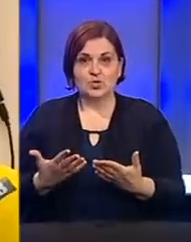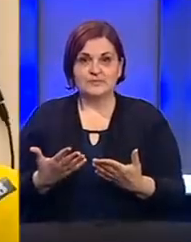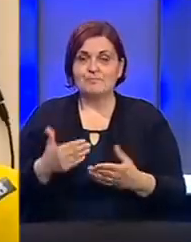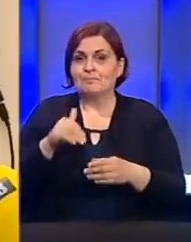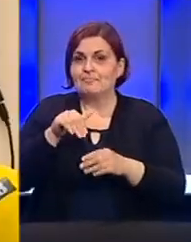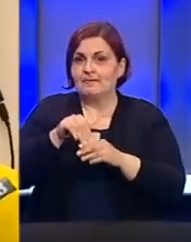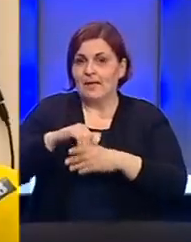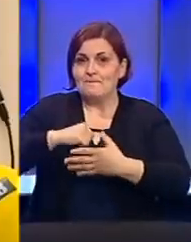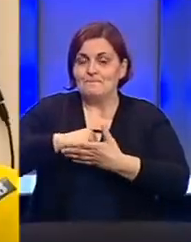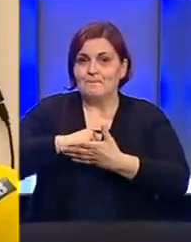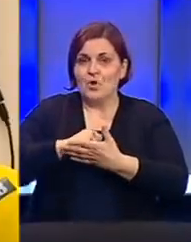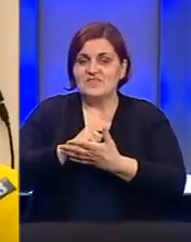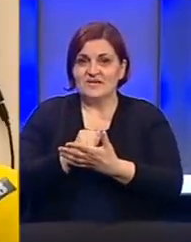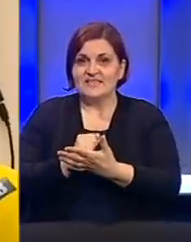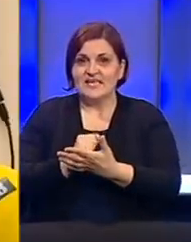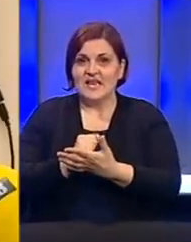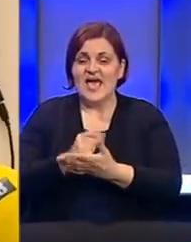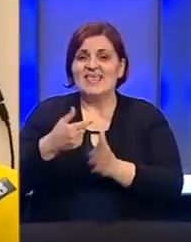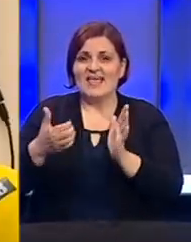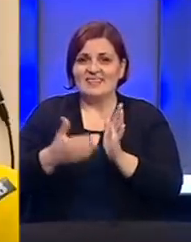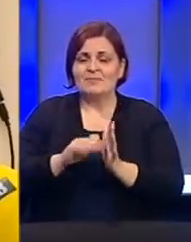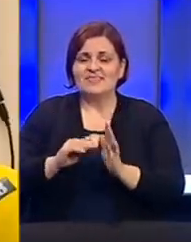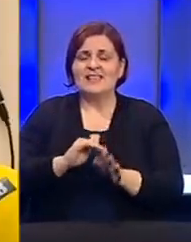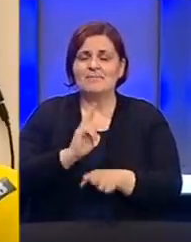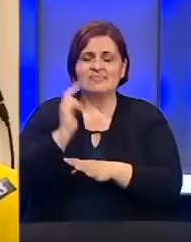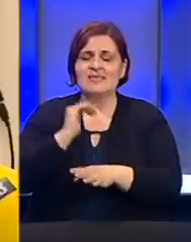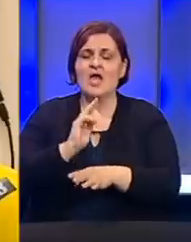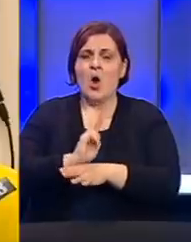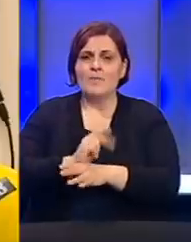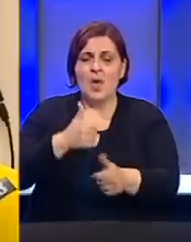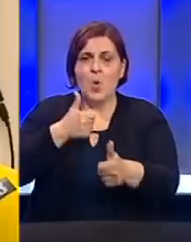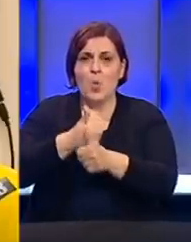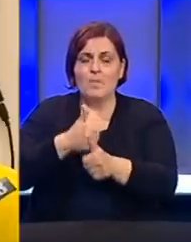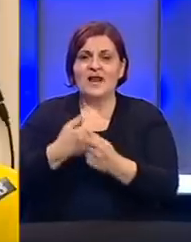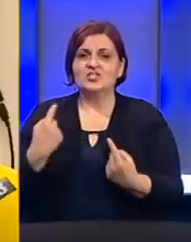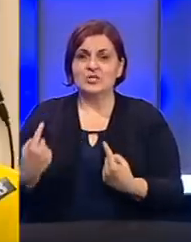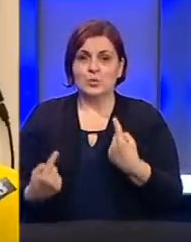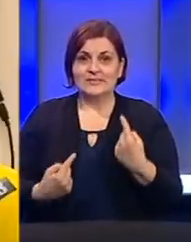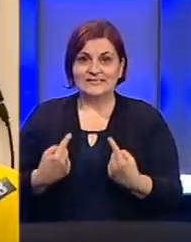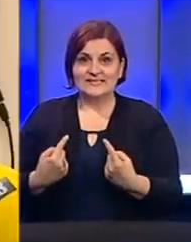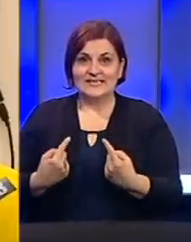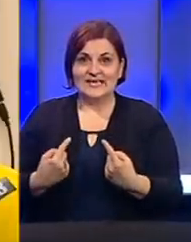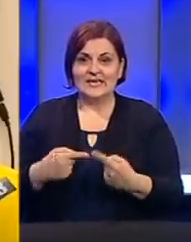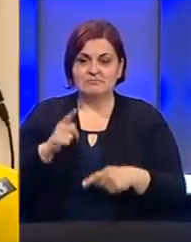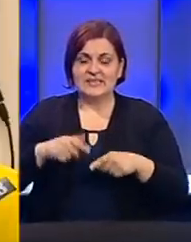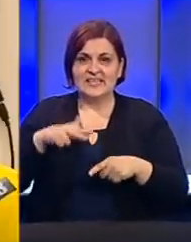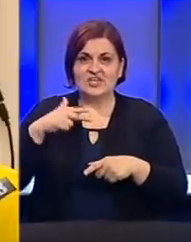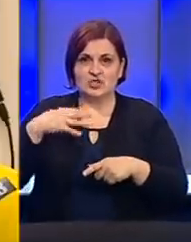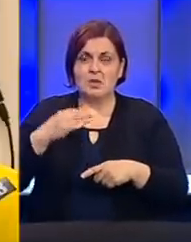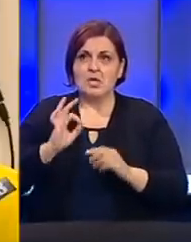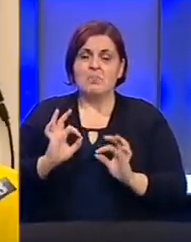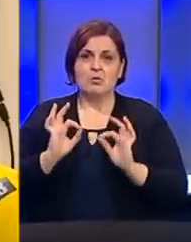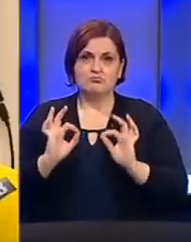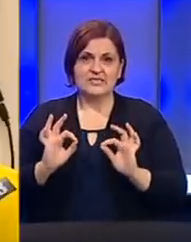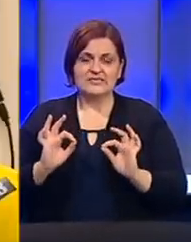odnosno potvrdilo nam da trebamo i dalje biti oprezni u praćenju situacije. Zadnjih 3-4 dana imamo stabilan